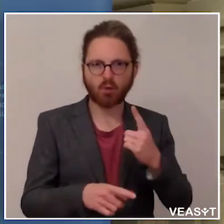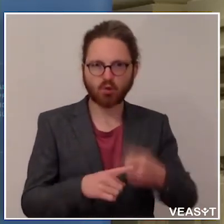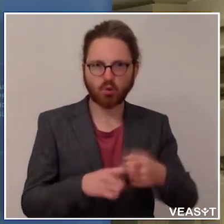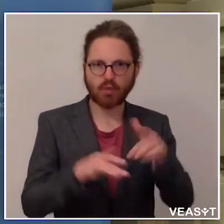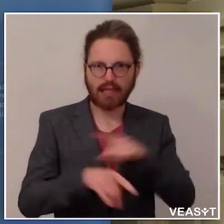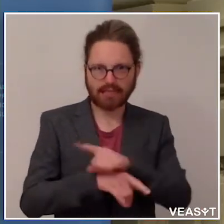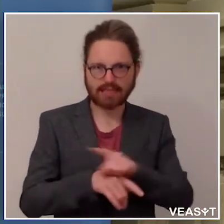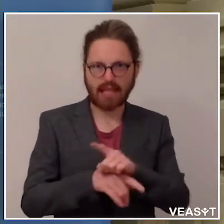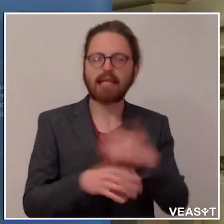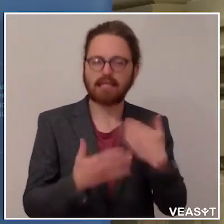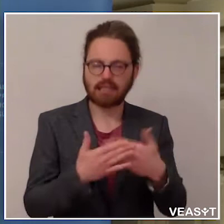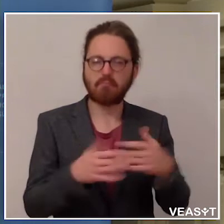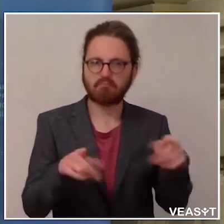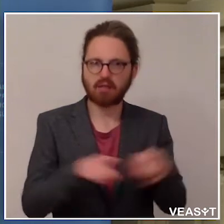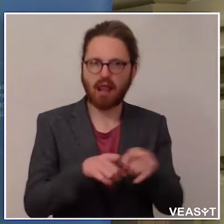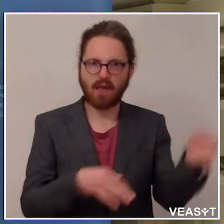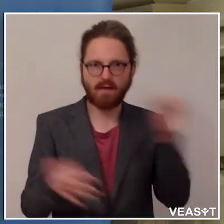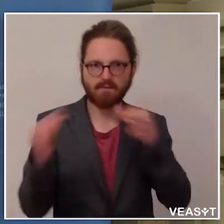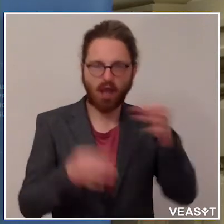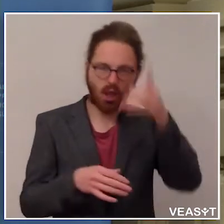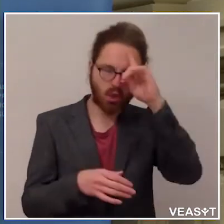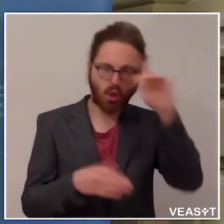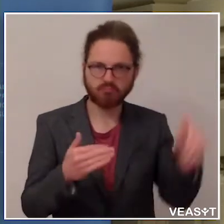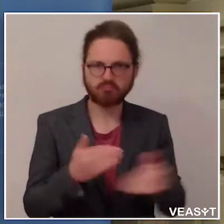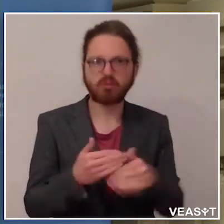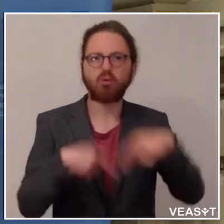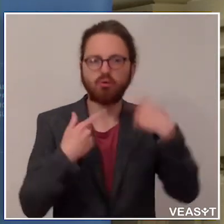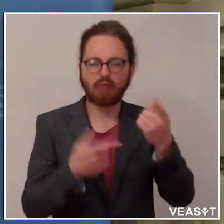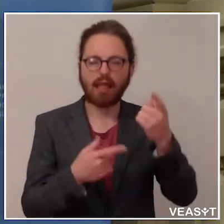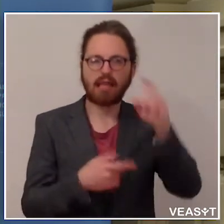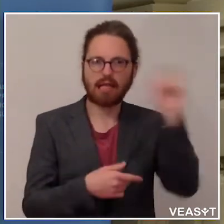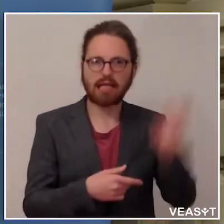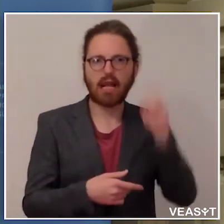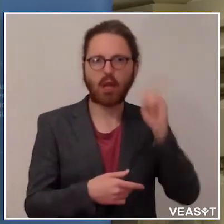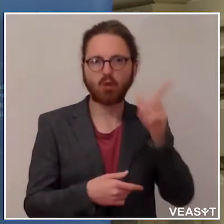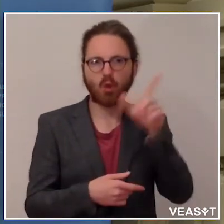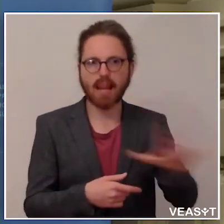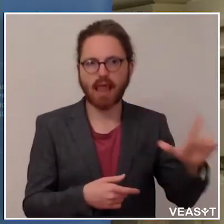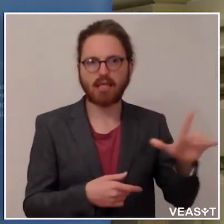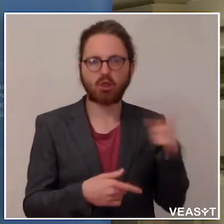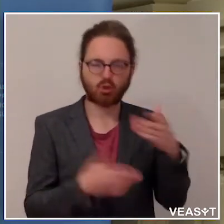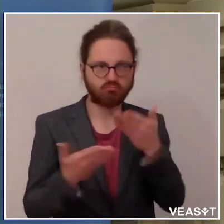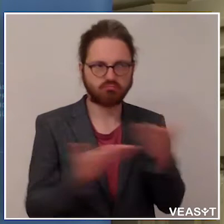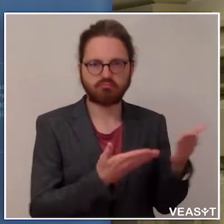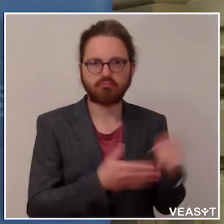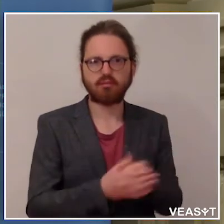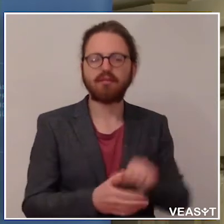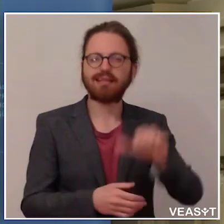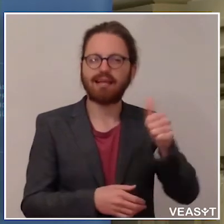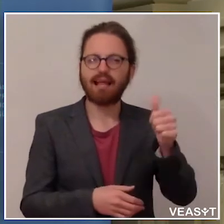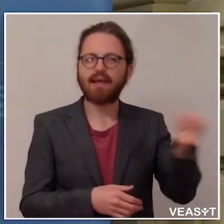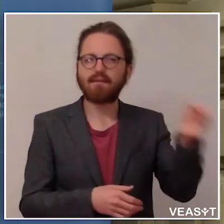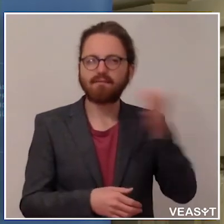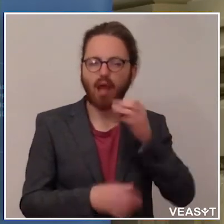Fragen gleich anschließen und danach auf Italienisch und Ladinisch auch fortfahren. Eine Frage oder zwei